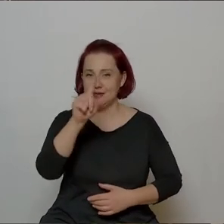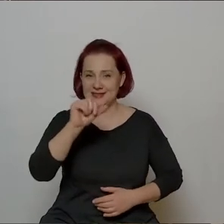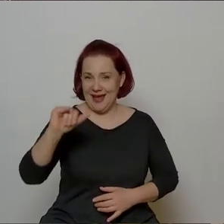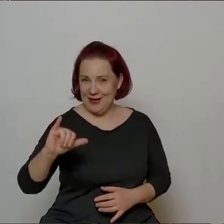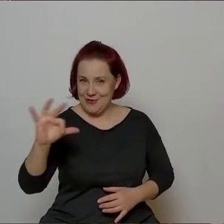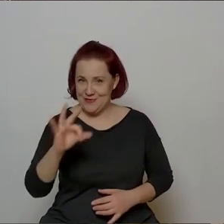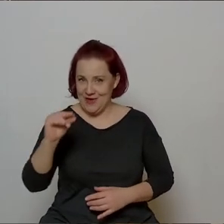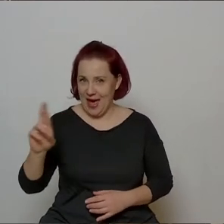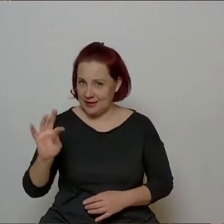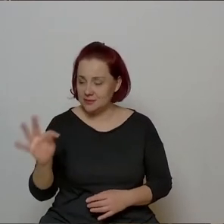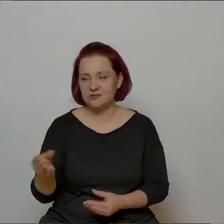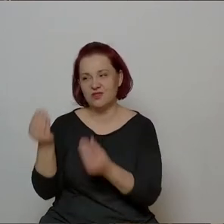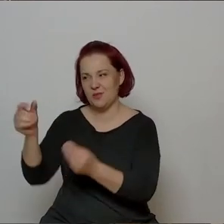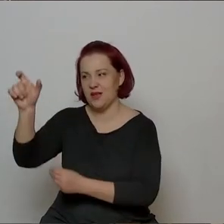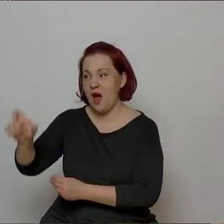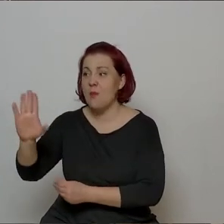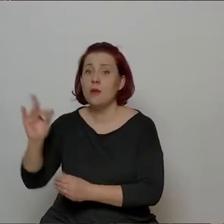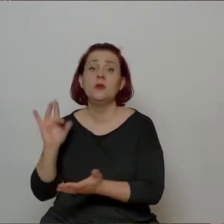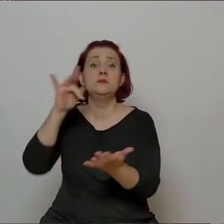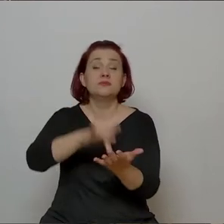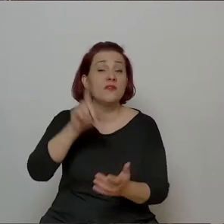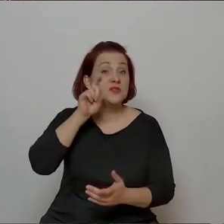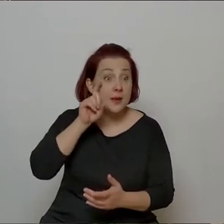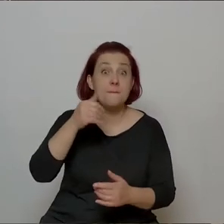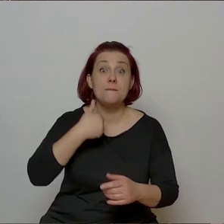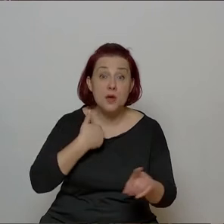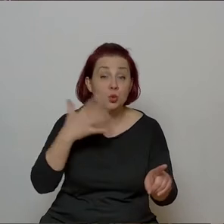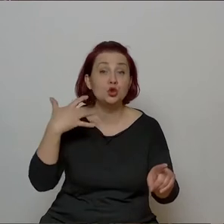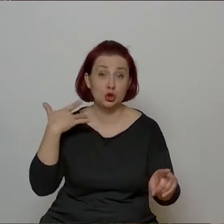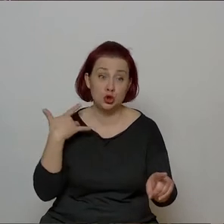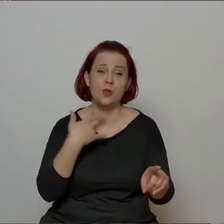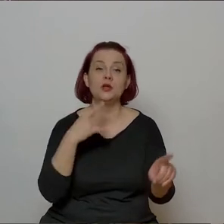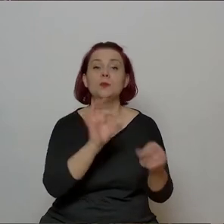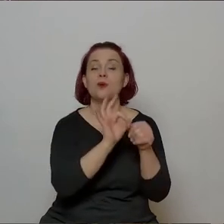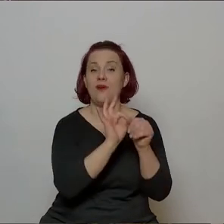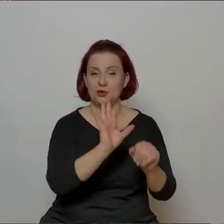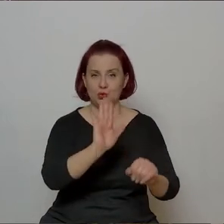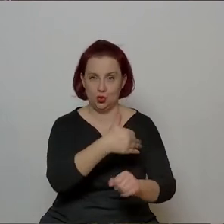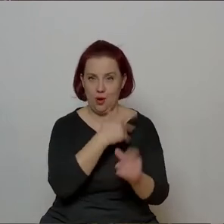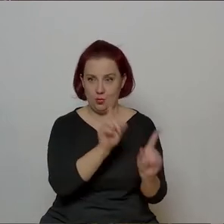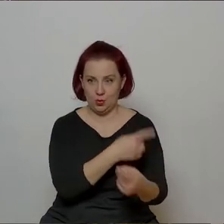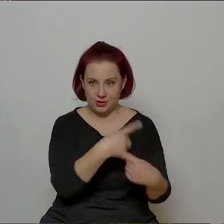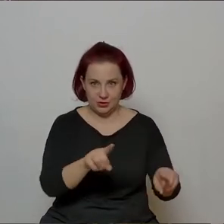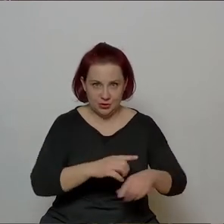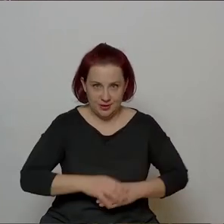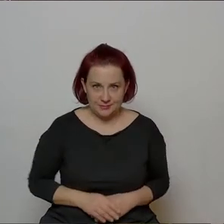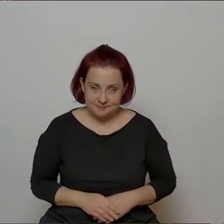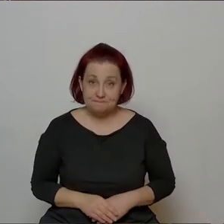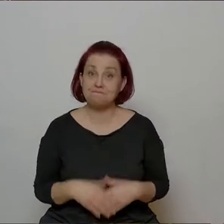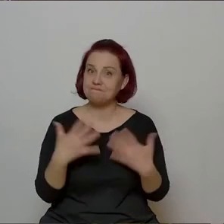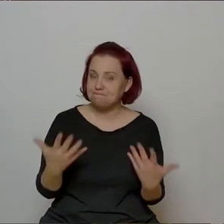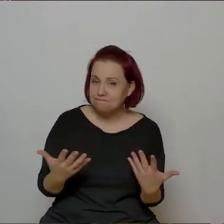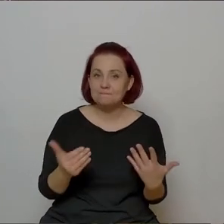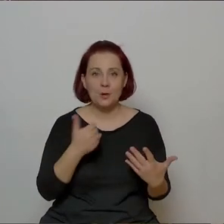Genialny Janusz Sefański, potem w Niemczech wylądował, miał szkołę muzyczną, prowadził. No i tak